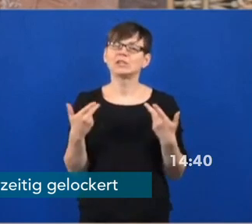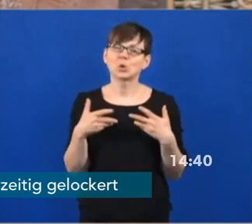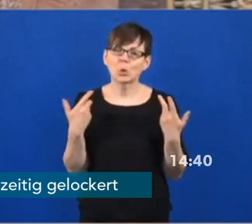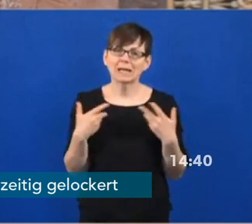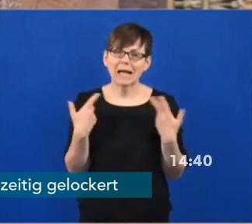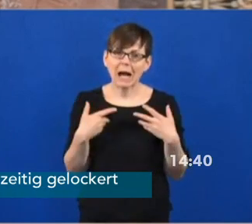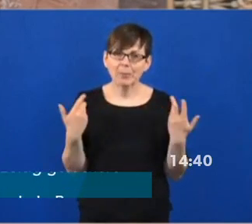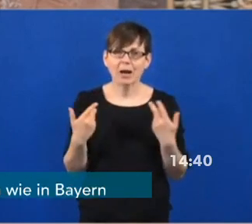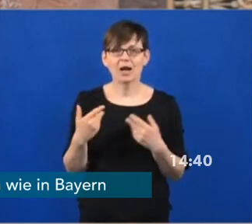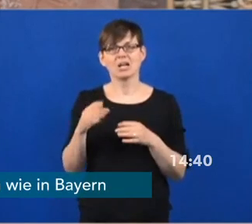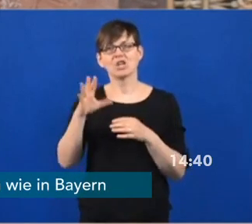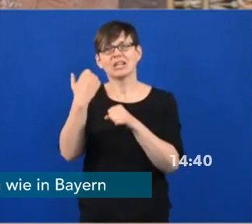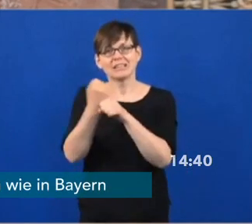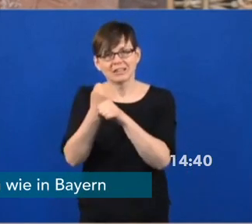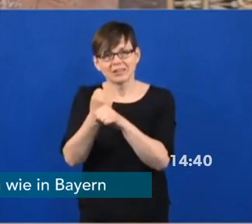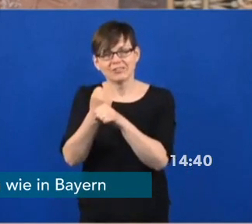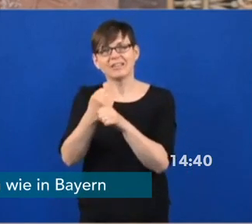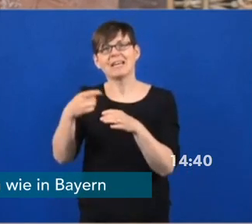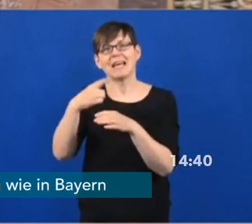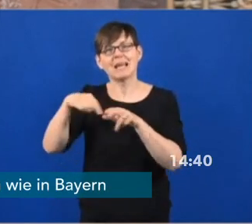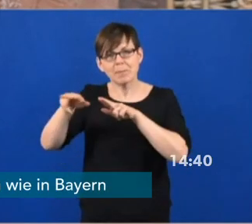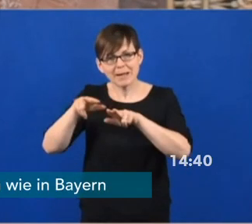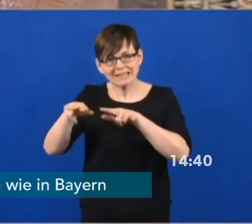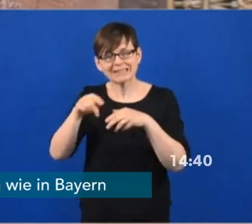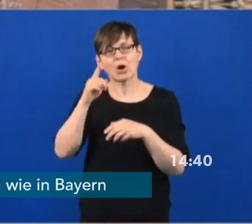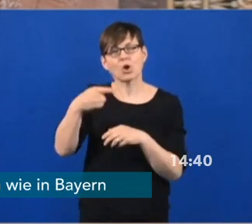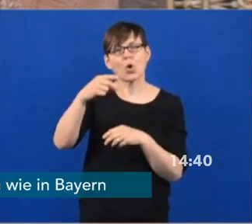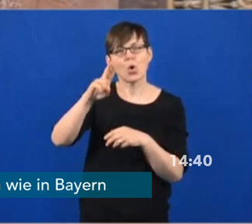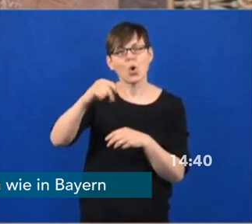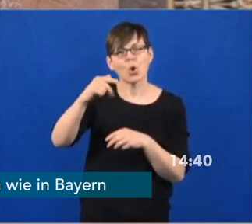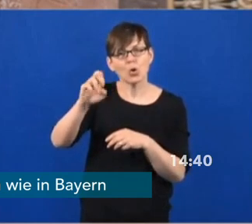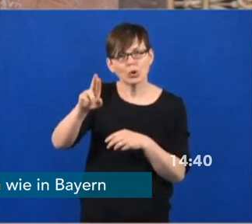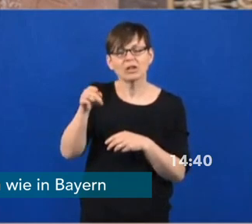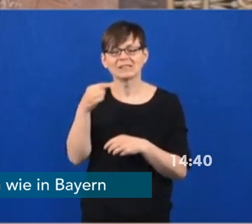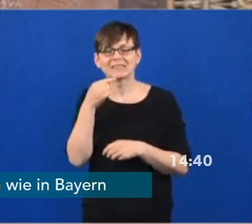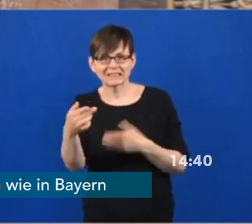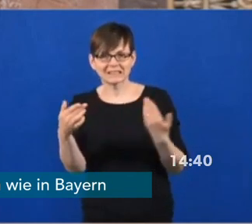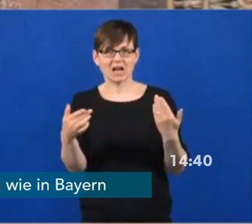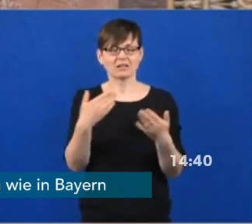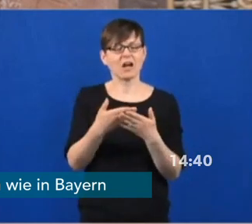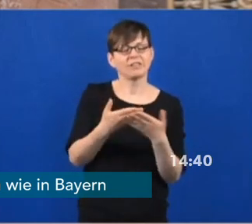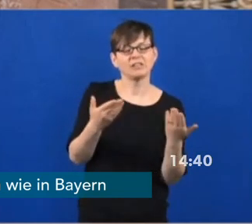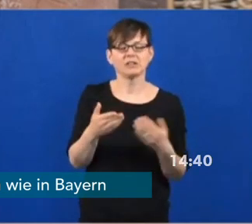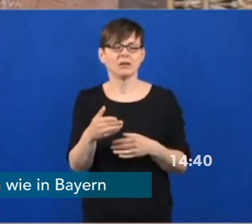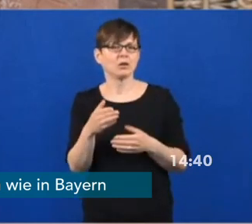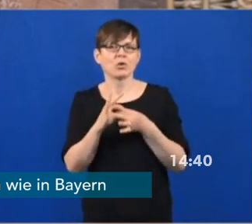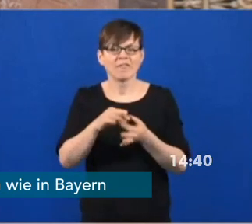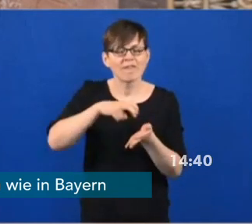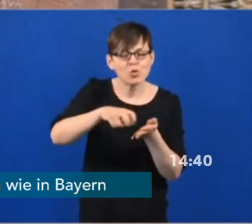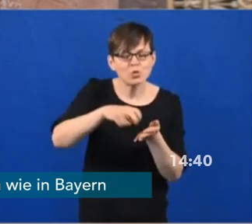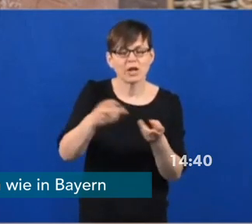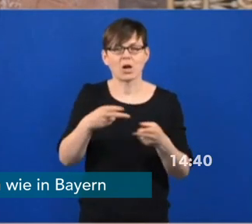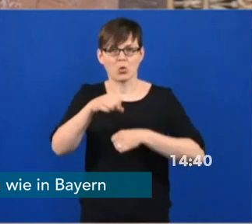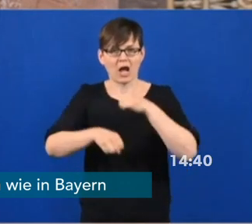der Innenminister von Schleswig-Holstein, uns zugesichert haben, dass es diese Bewegung im Nahbereich, wo es um Fußgänger, um Radfahrer geht, die sich